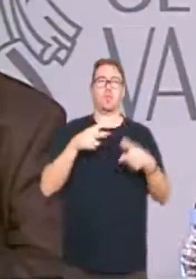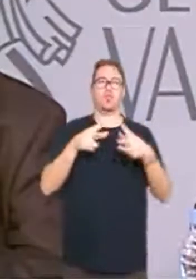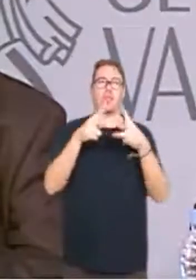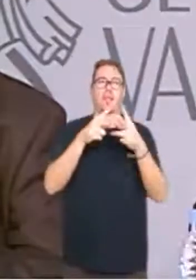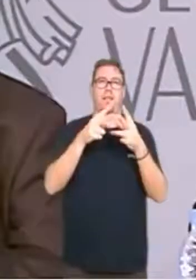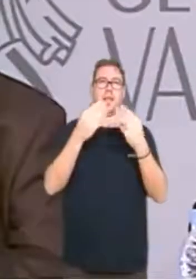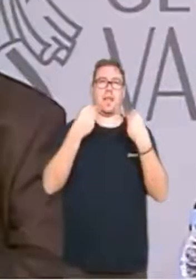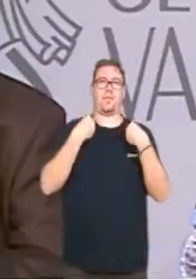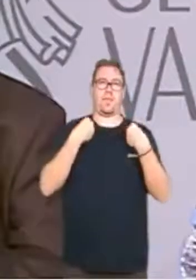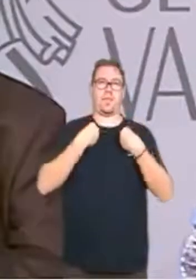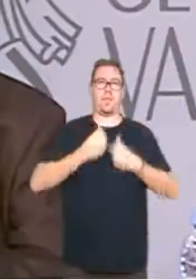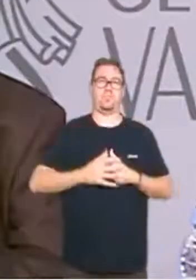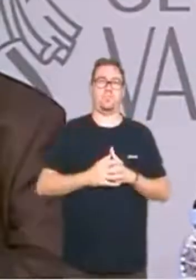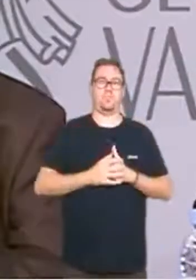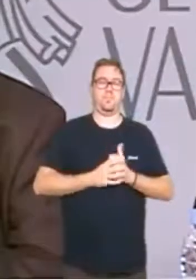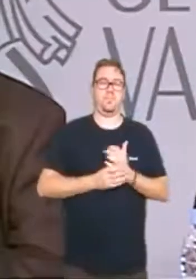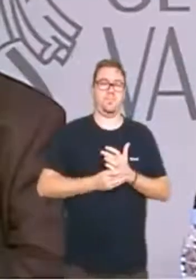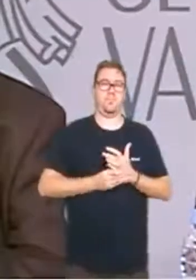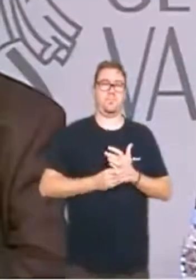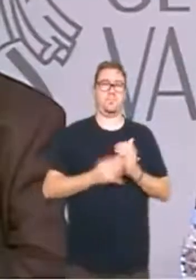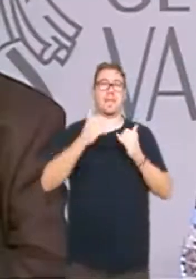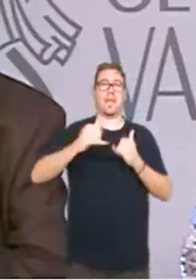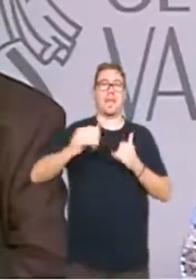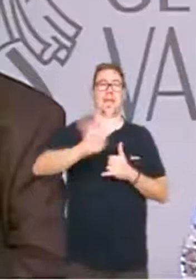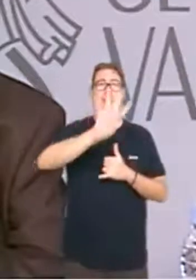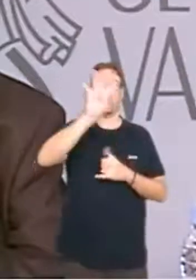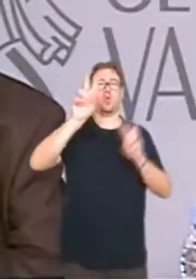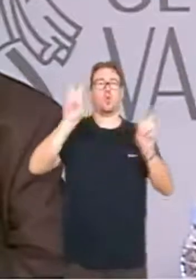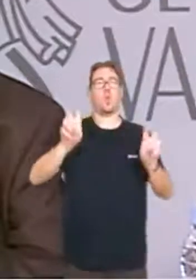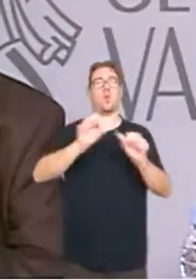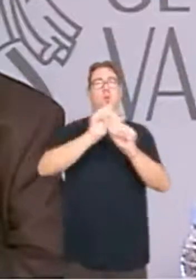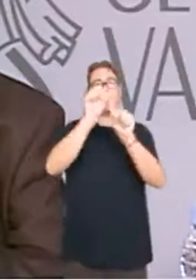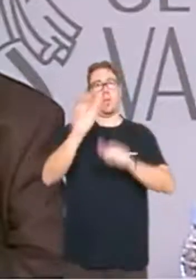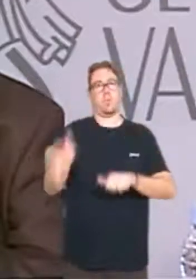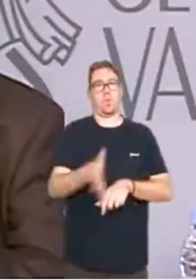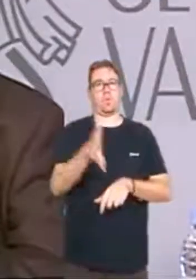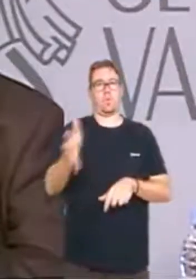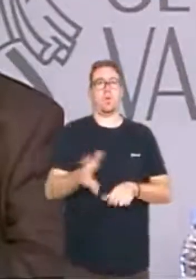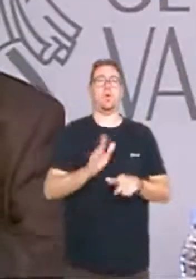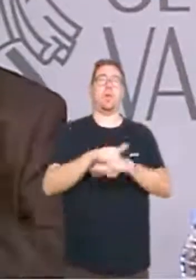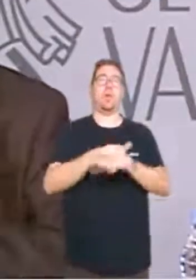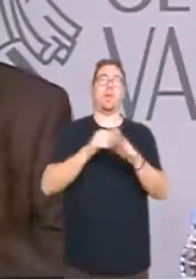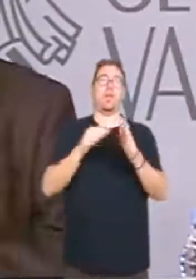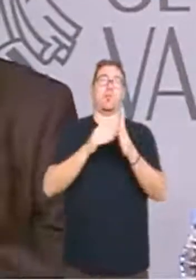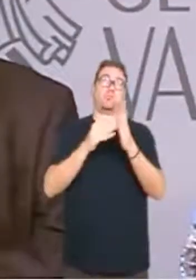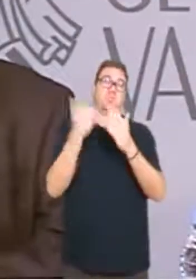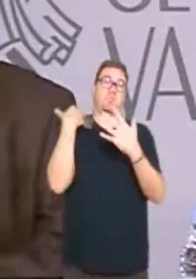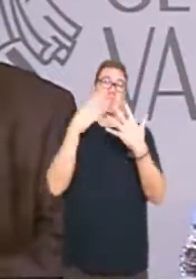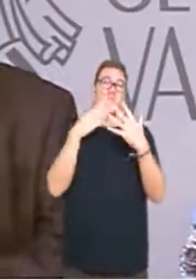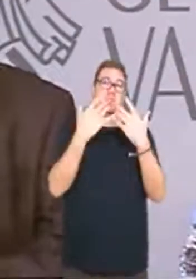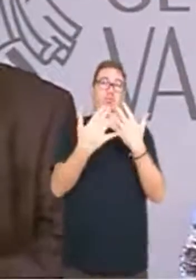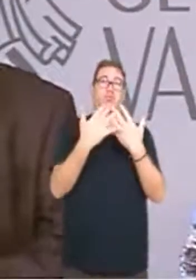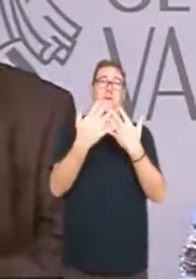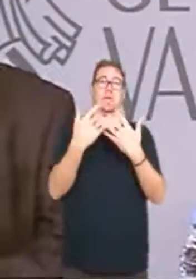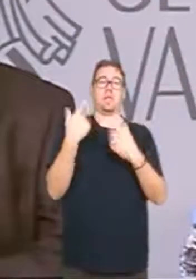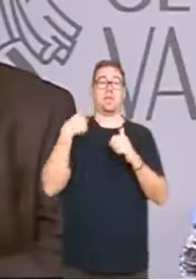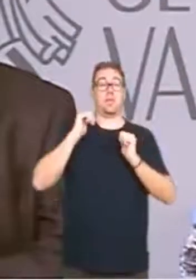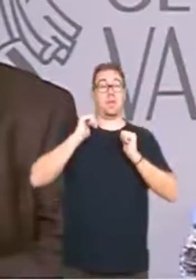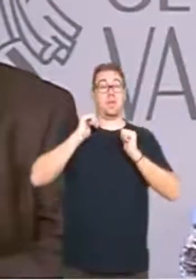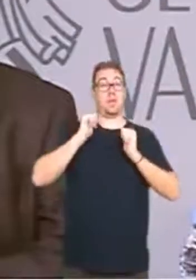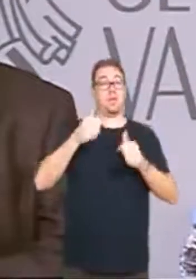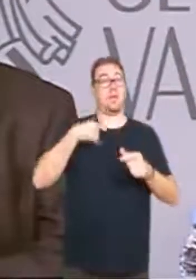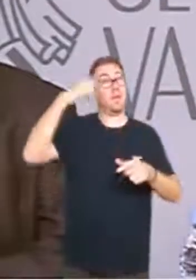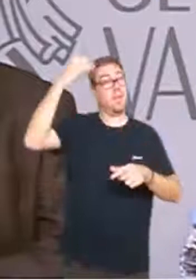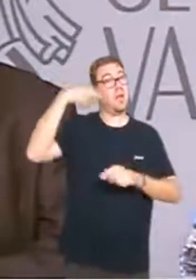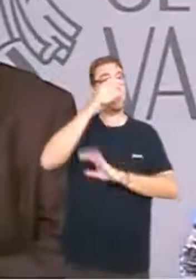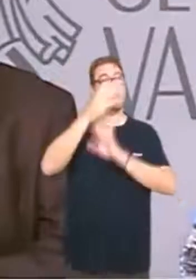vivenda. Eix 4, nou model productiu. El Consell del Botànic va arribar amb la idea que la comunitat